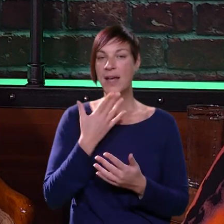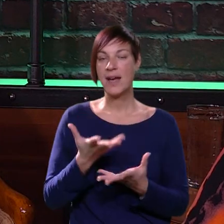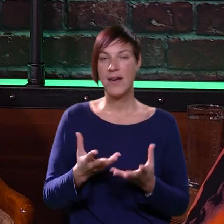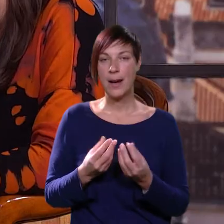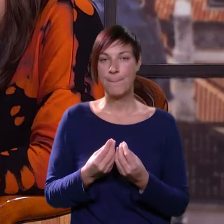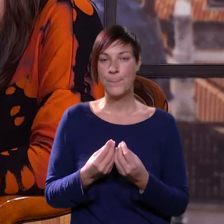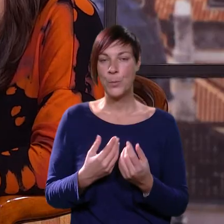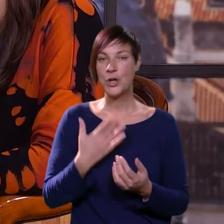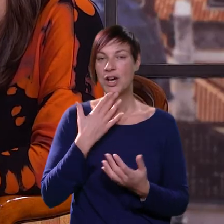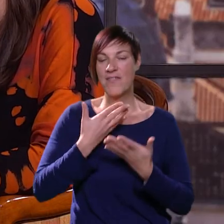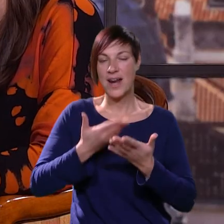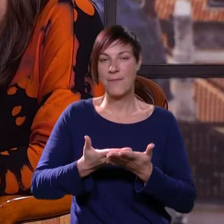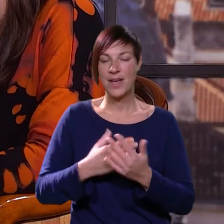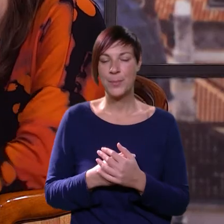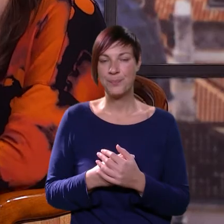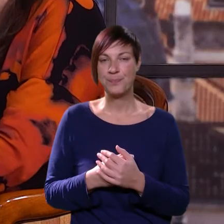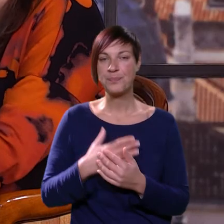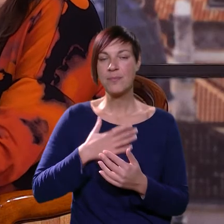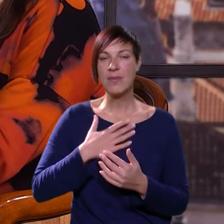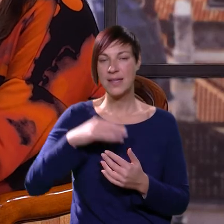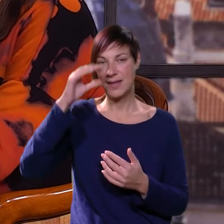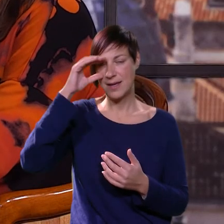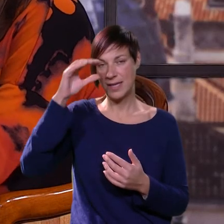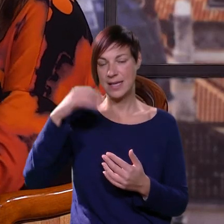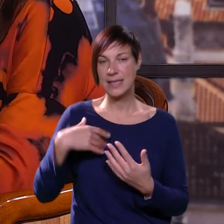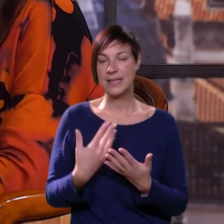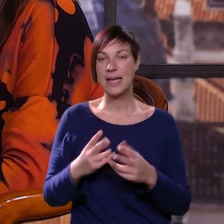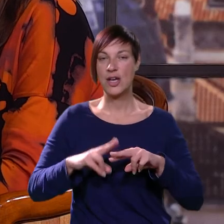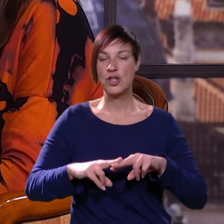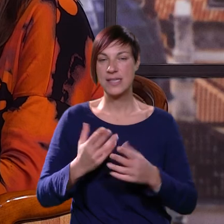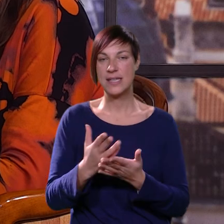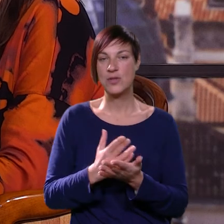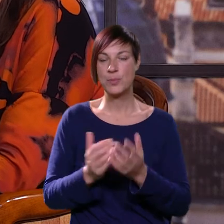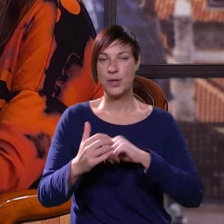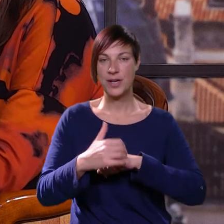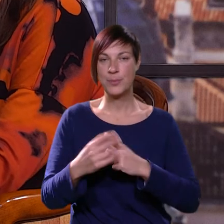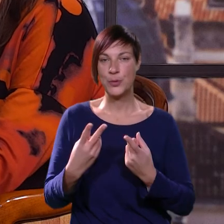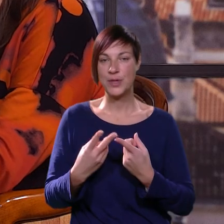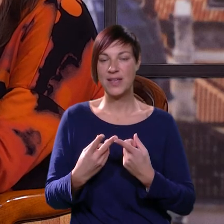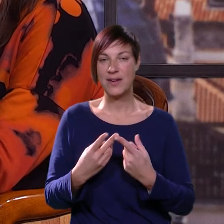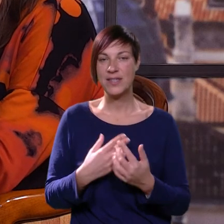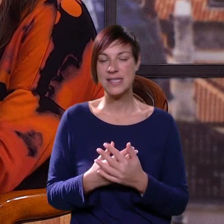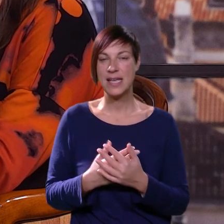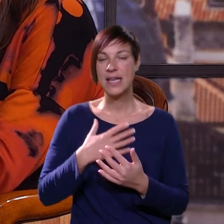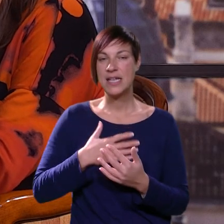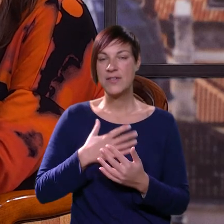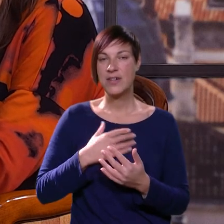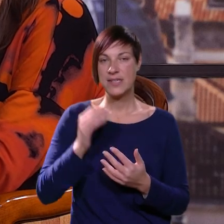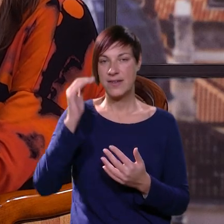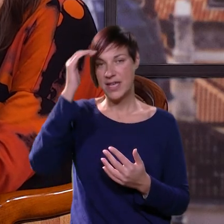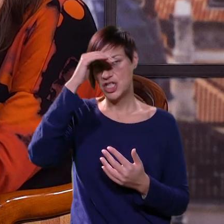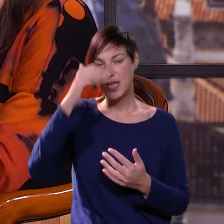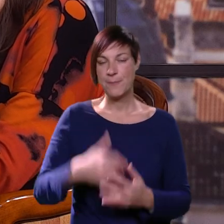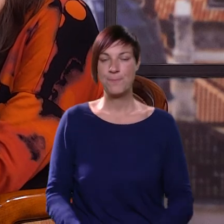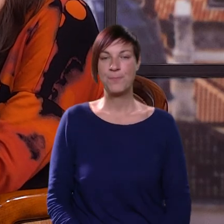Hvala vam puno. Hvala vam. A vi, dragi gledatelji, naravno, ostanite uz program Dubrovačke televizije. Želim vam